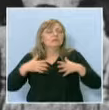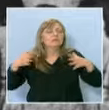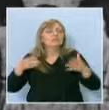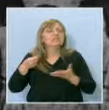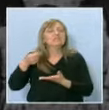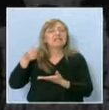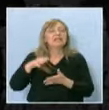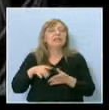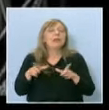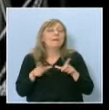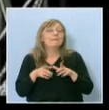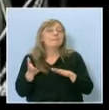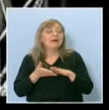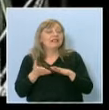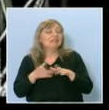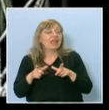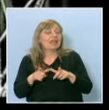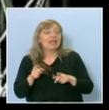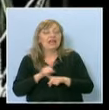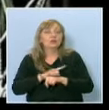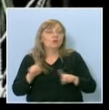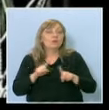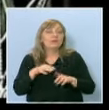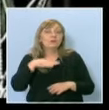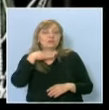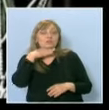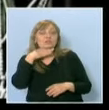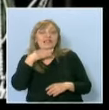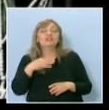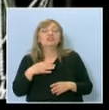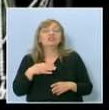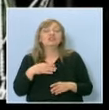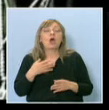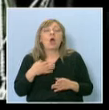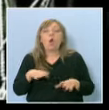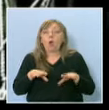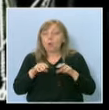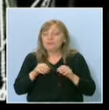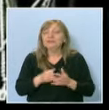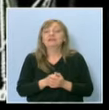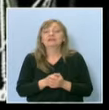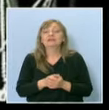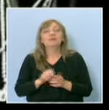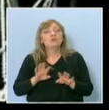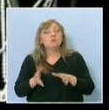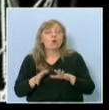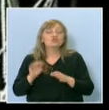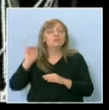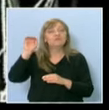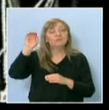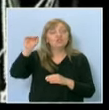ценни материали, но нямаме достатъчен опит. И може би в бъдеще